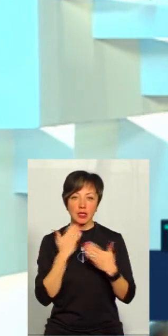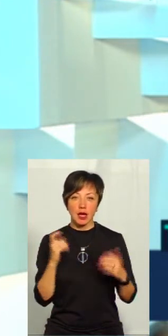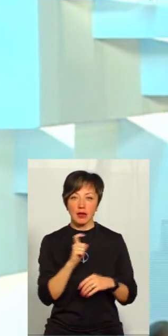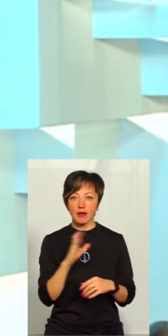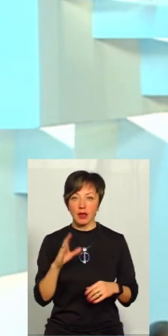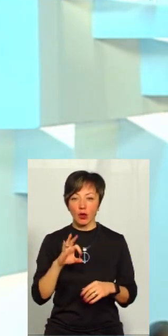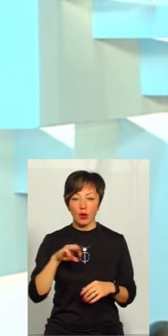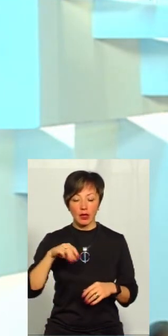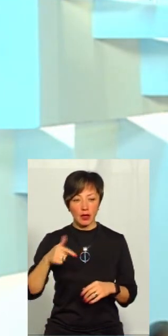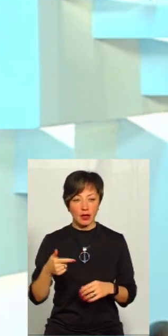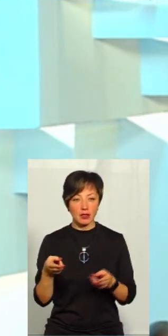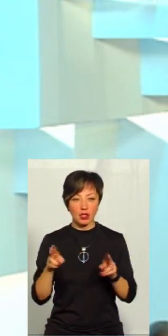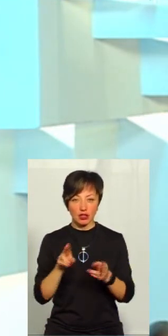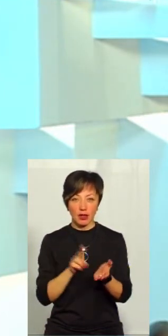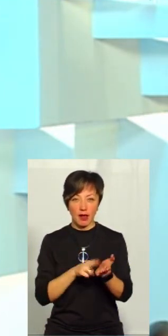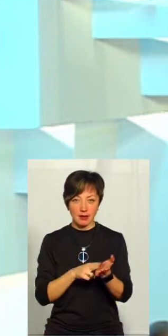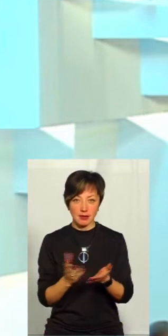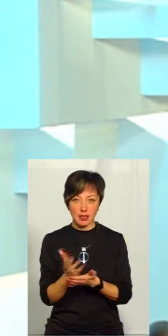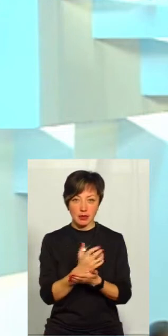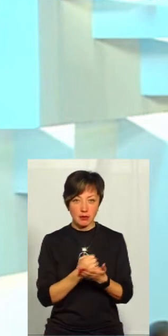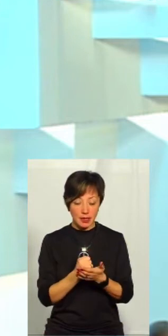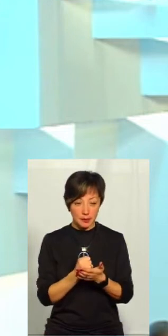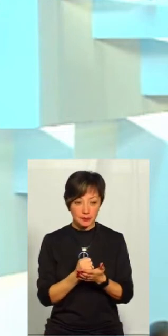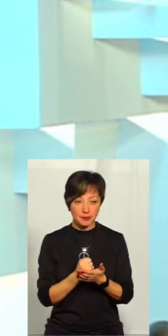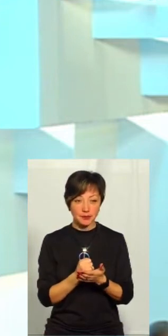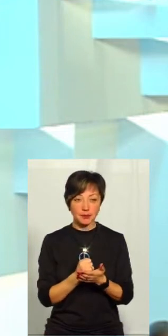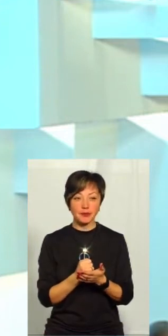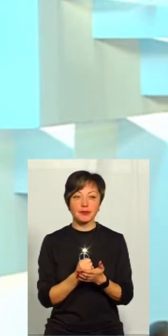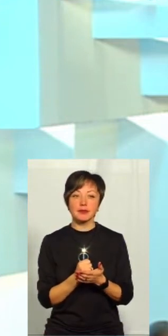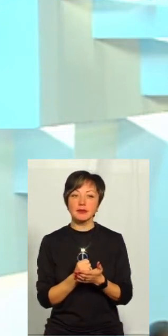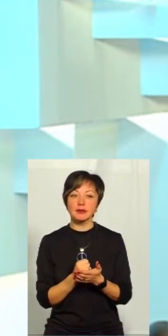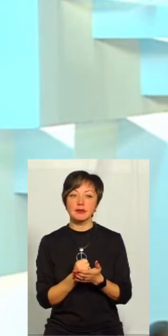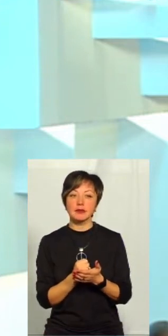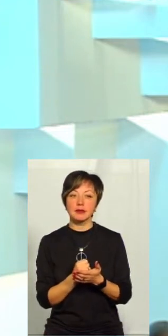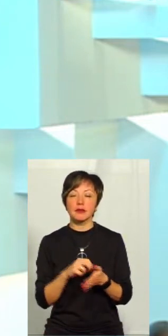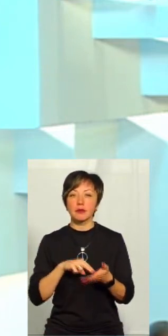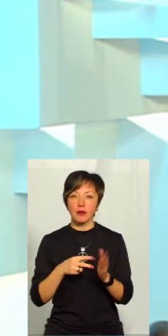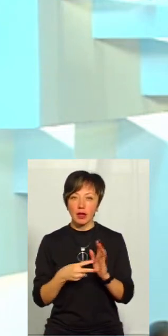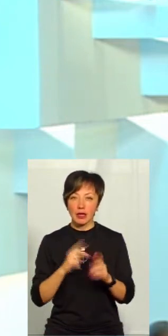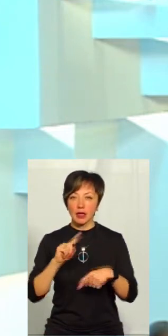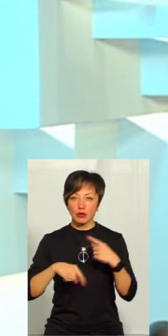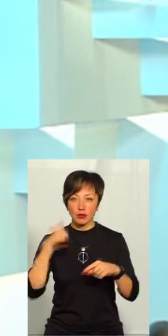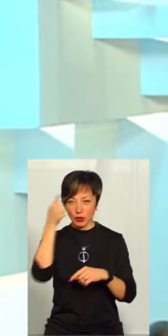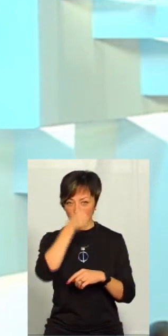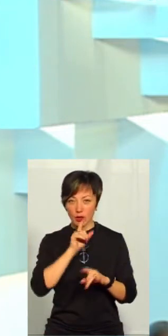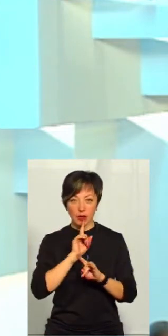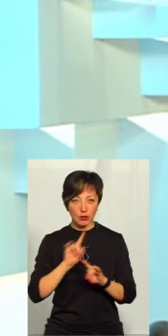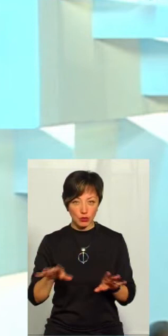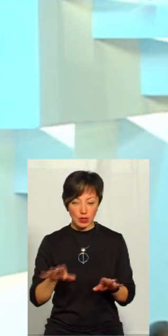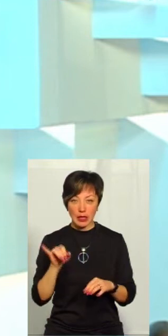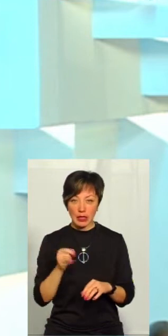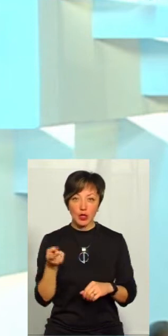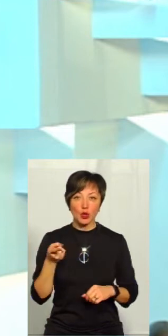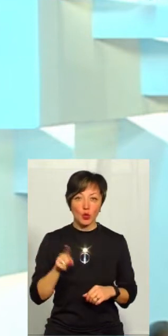хвилини ОТГ залишили акцизний збір, а все-таки передбачається, що на наступні роки їх не буде.